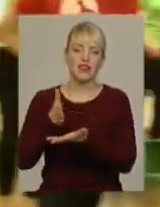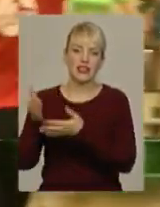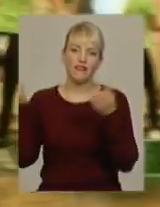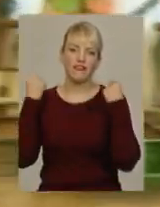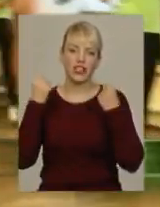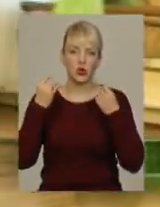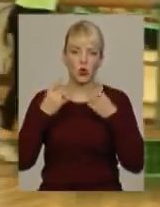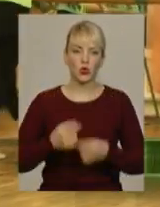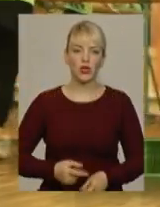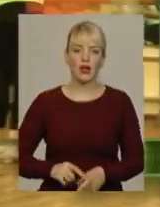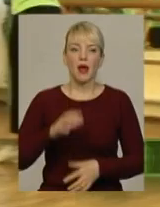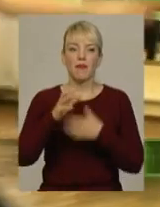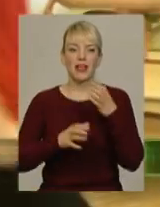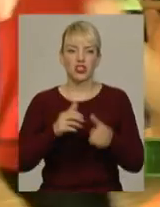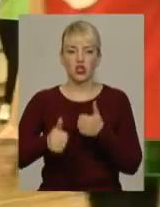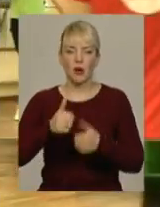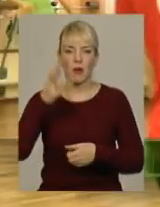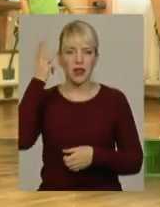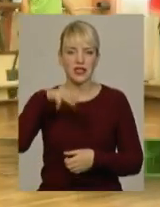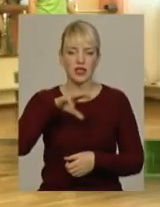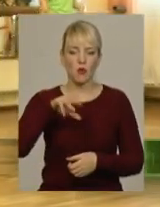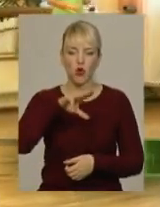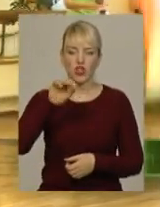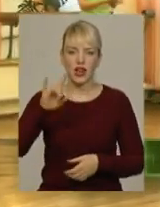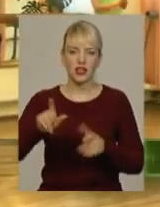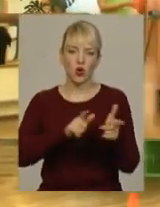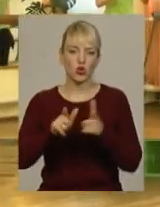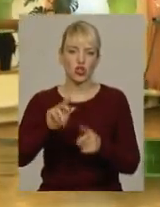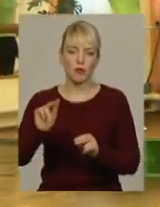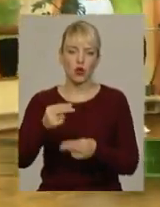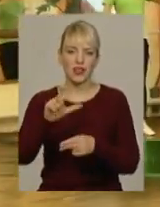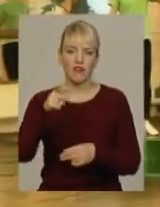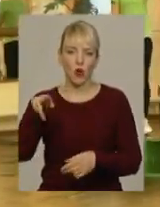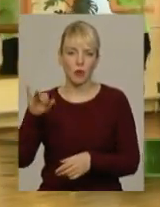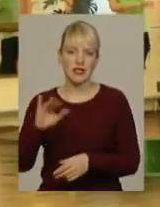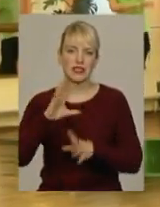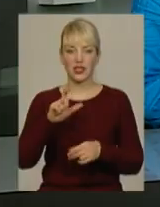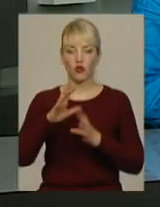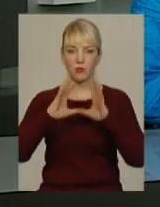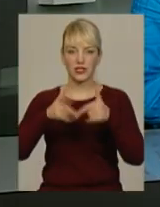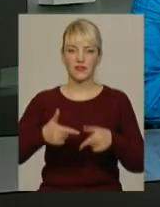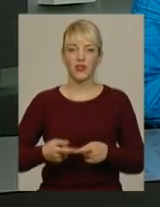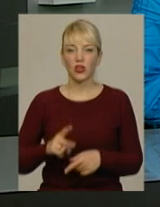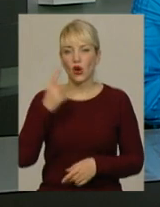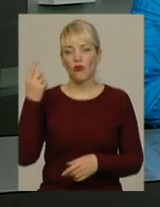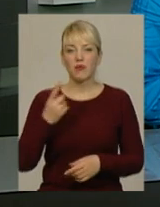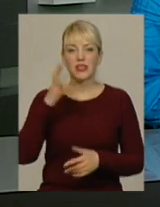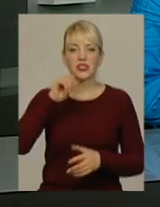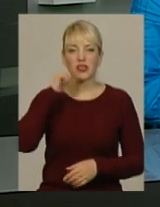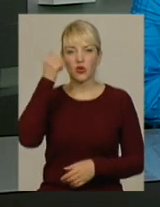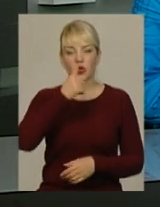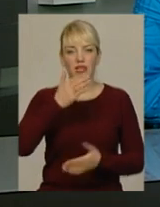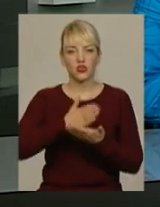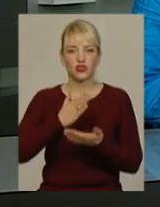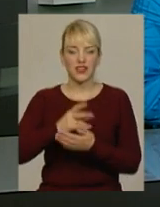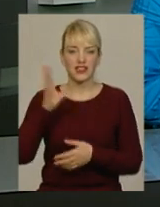Міжнародні старти. Хмельницькі мажоретки готуються до чемпіонатів Європи і світу. Уперше за роки існування